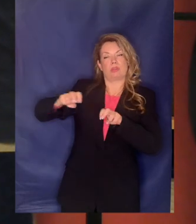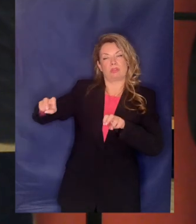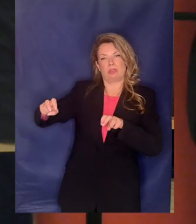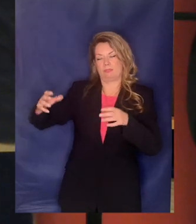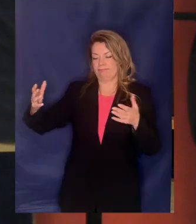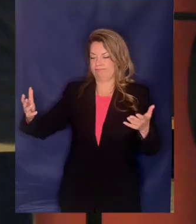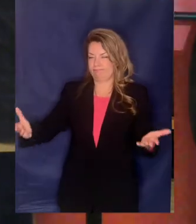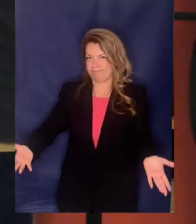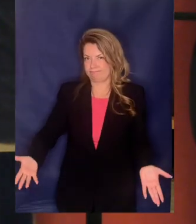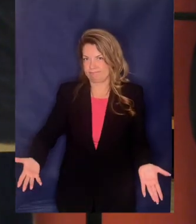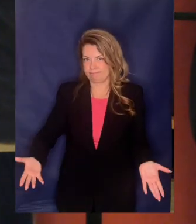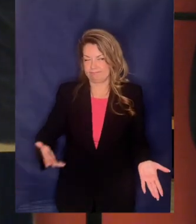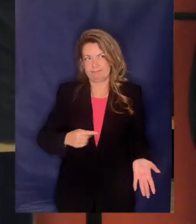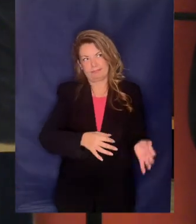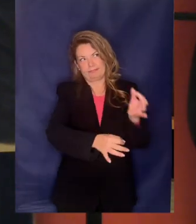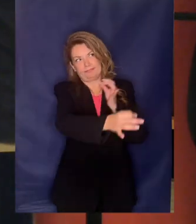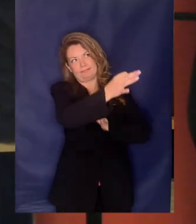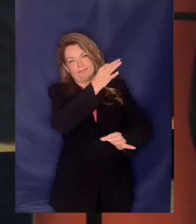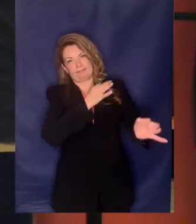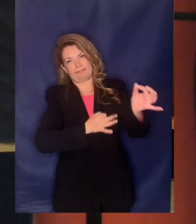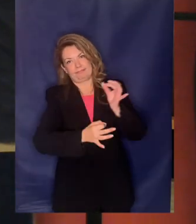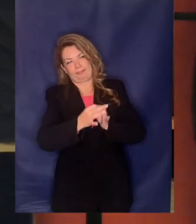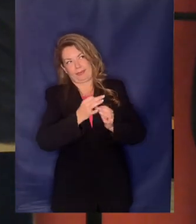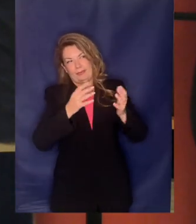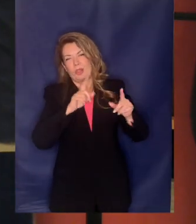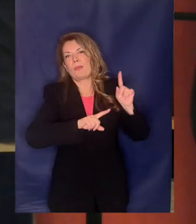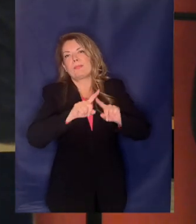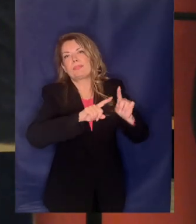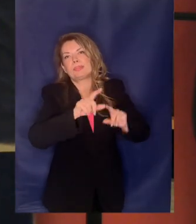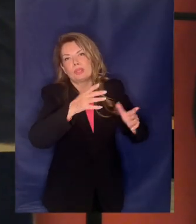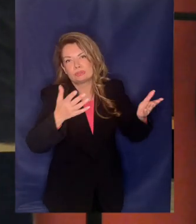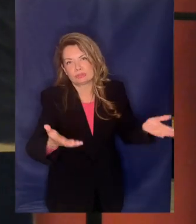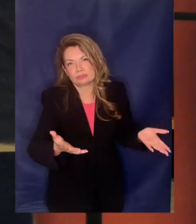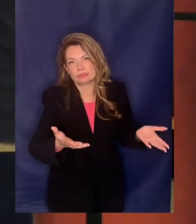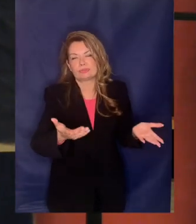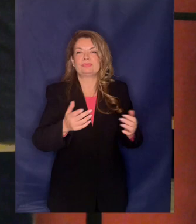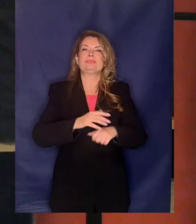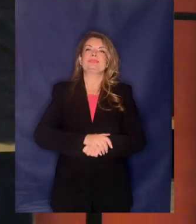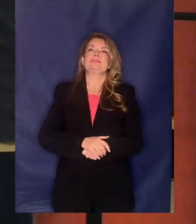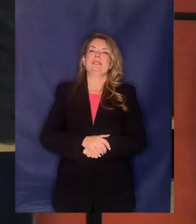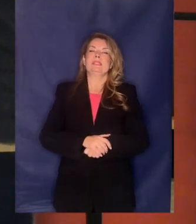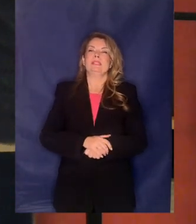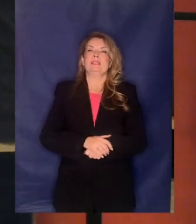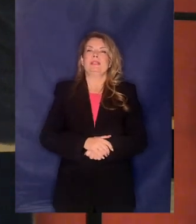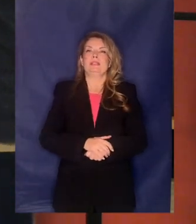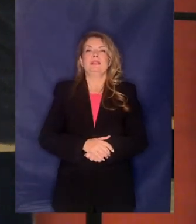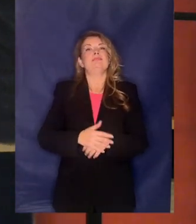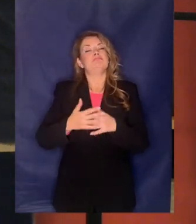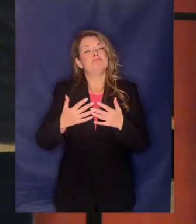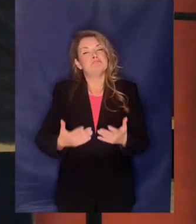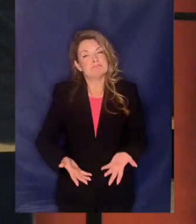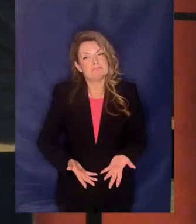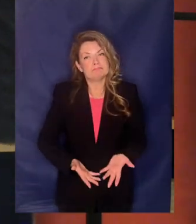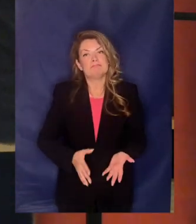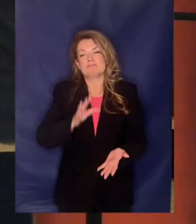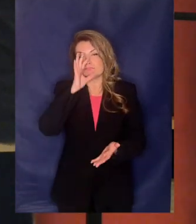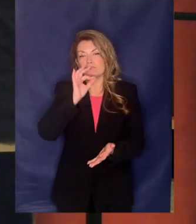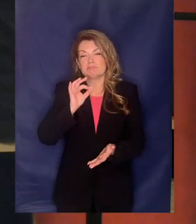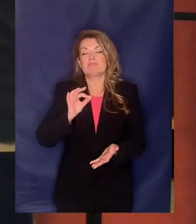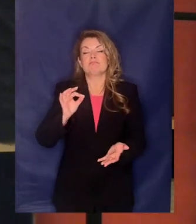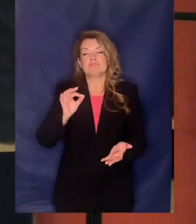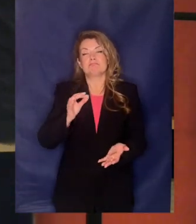δώσει κάποια διαπιστευτήρια για την αντικειμενικότητά τους γιατί αλλιώς επικαλούνται σύντροφοι και συντρόφισες Λοιπόν, και ήταν ο